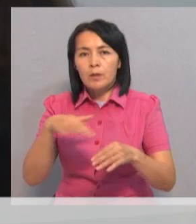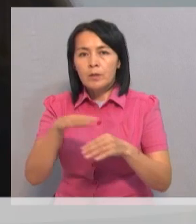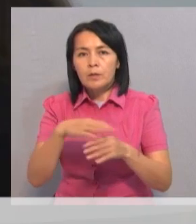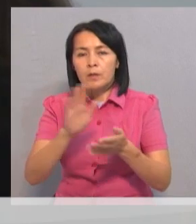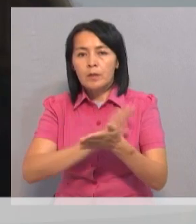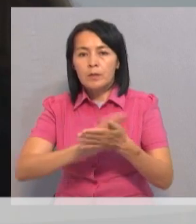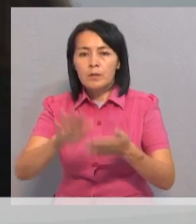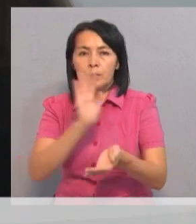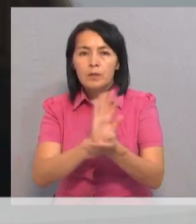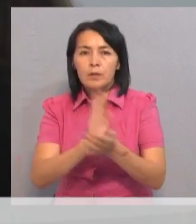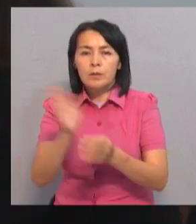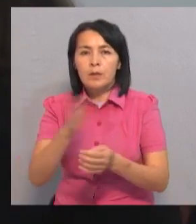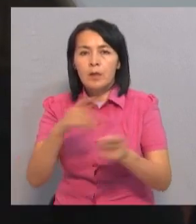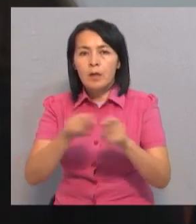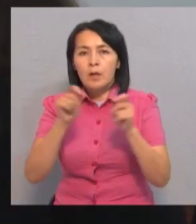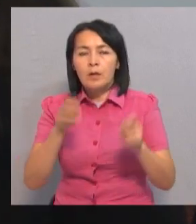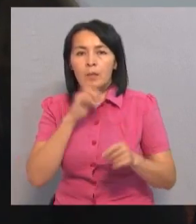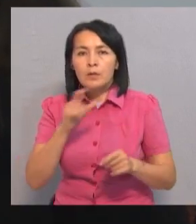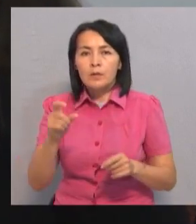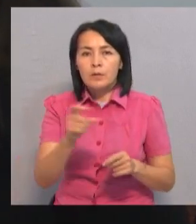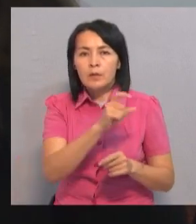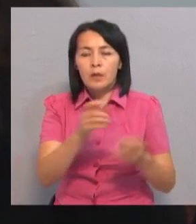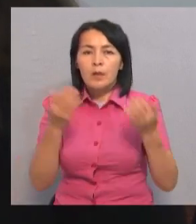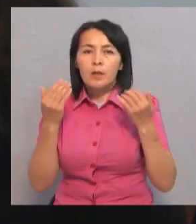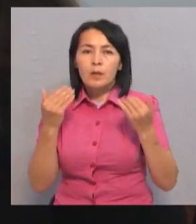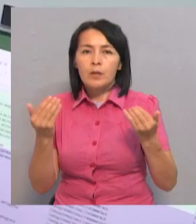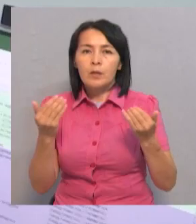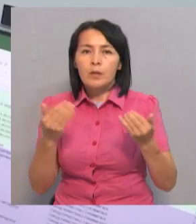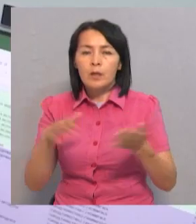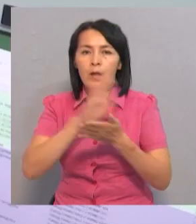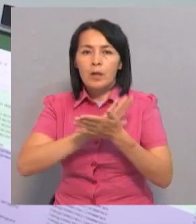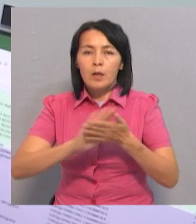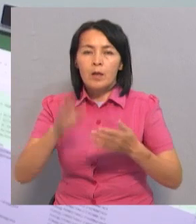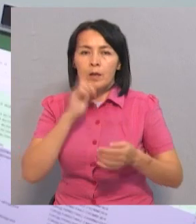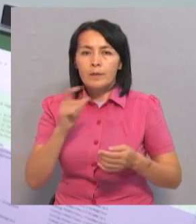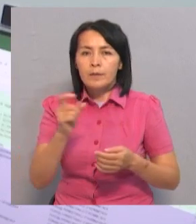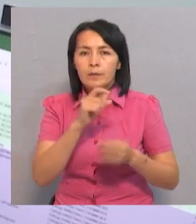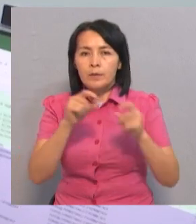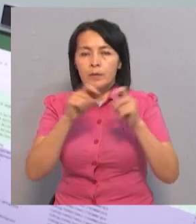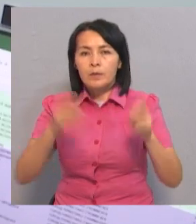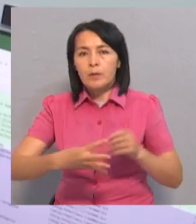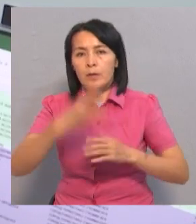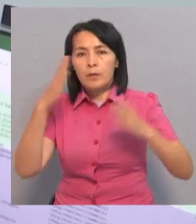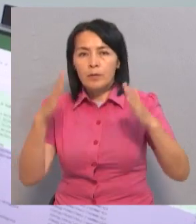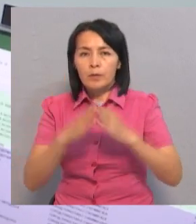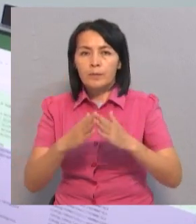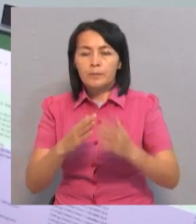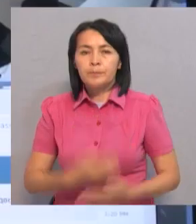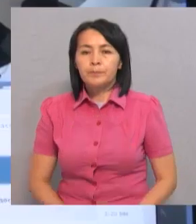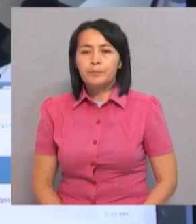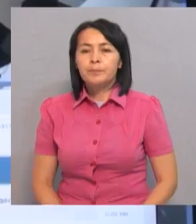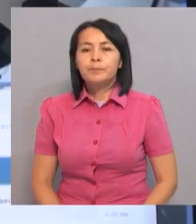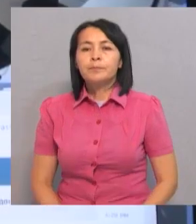мусора, устранение открытых канализационных колодцев, очищение канализационных труб многоэтажного жилого дома.